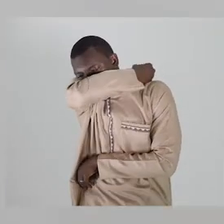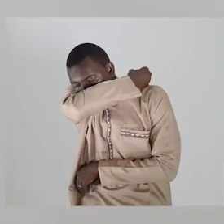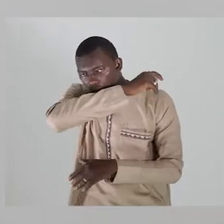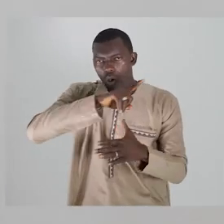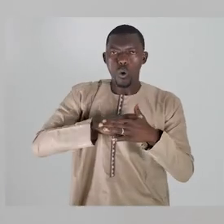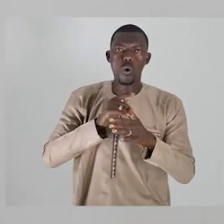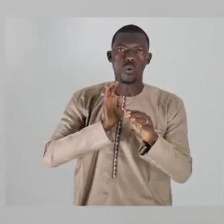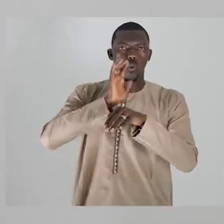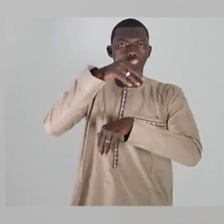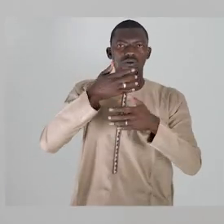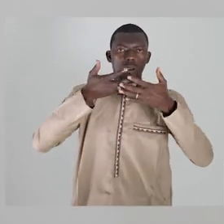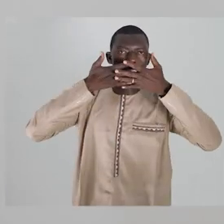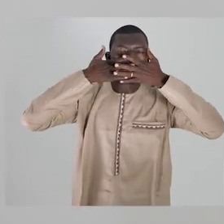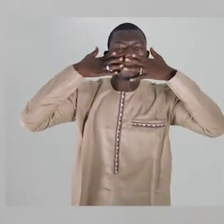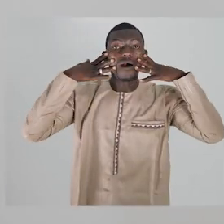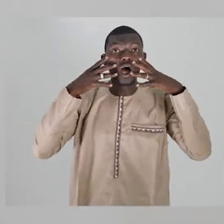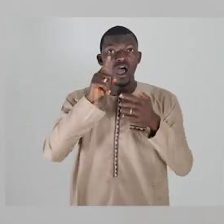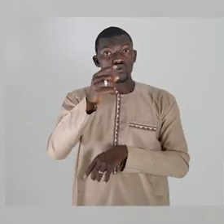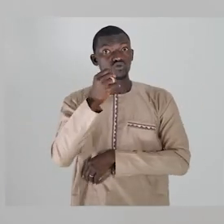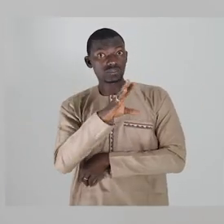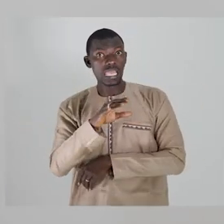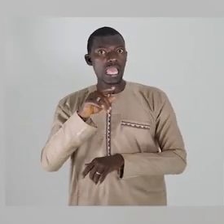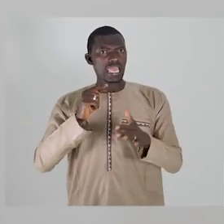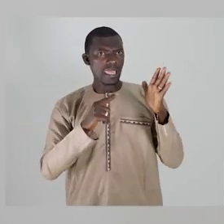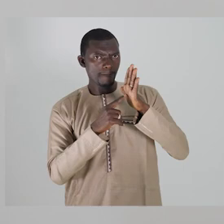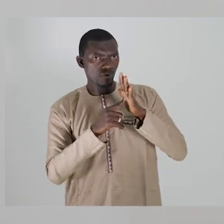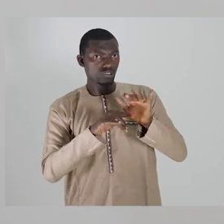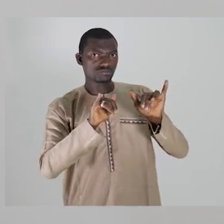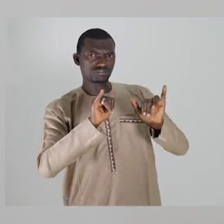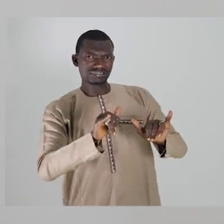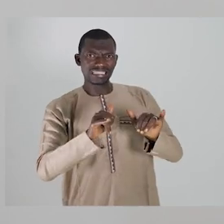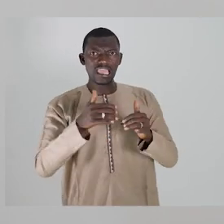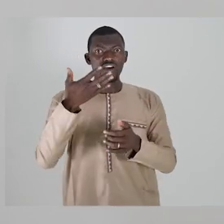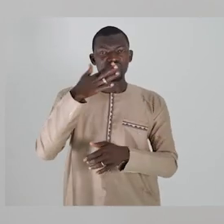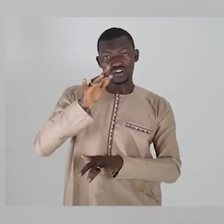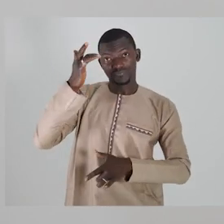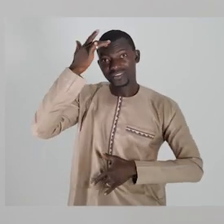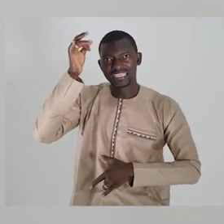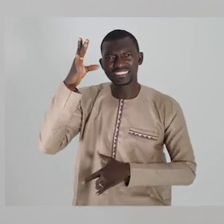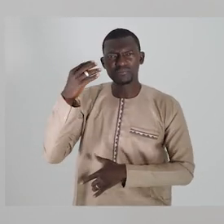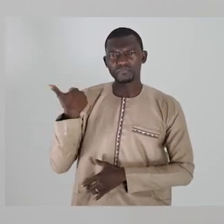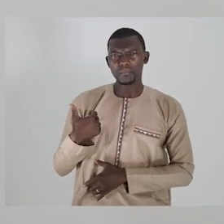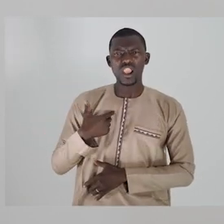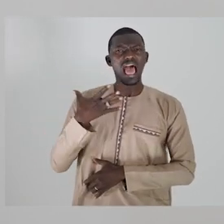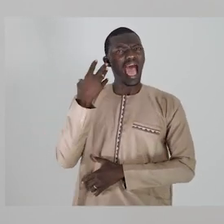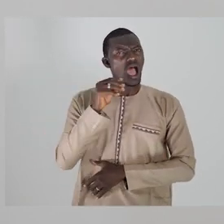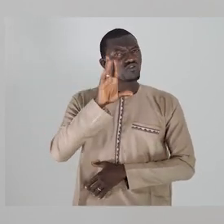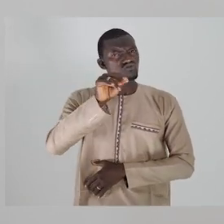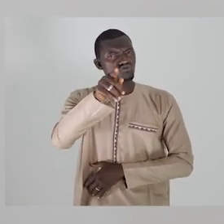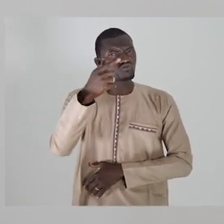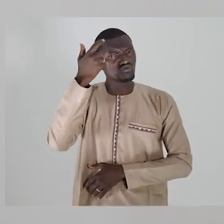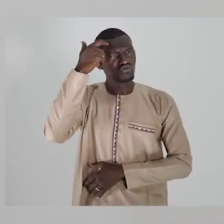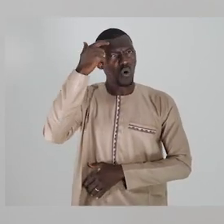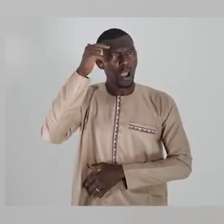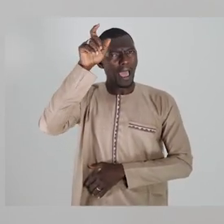jungo mango. Taya gaini tisu pepa onkadi. Weto da adung sa gaini sodo da. Aini yume wotito yimpe na unube. Kuhono menga